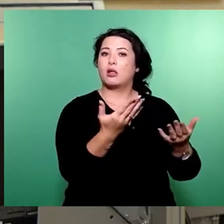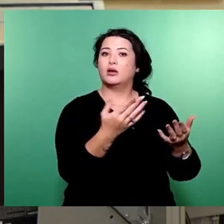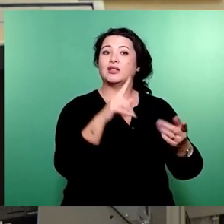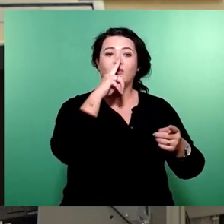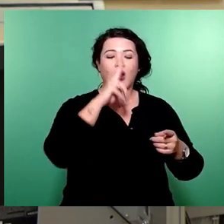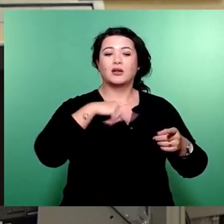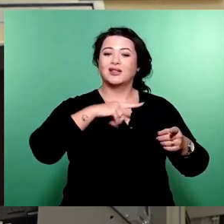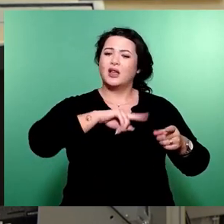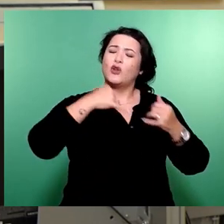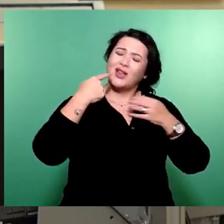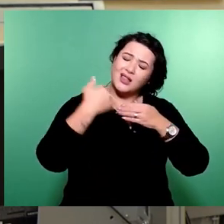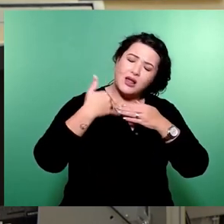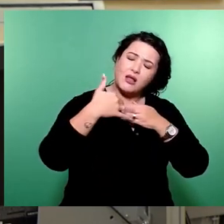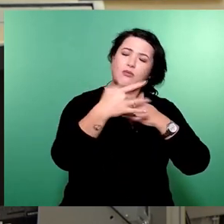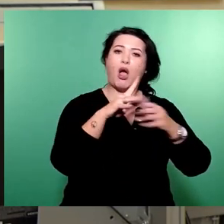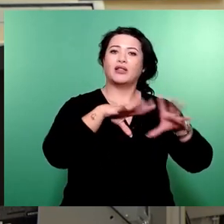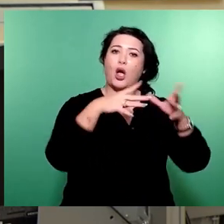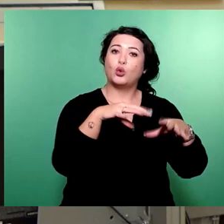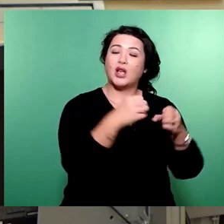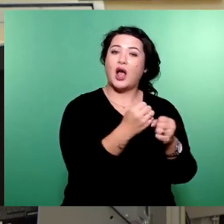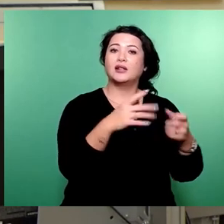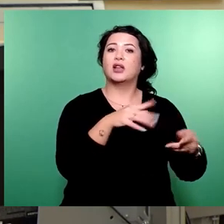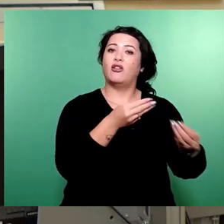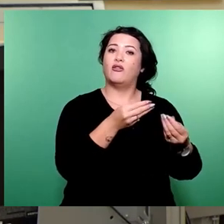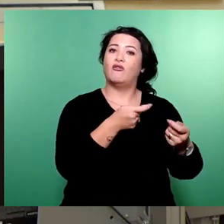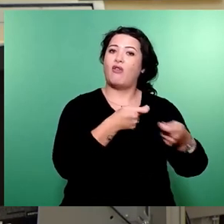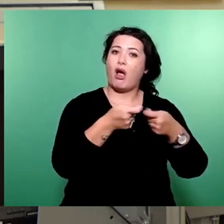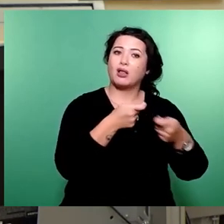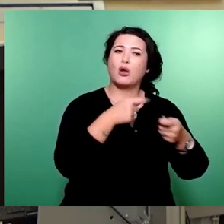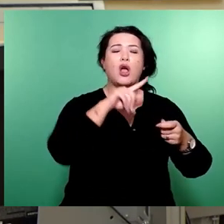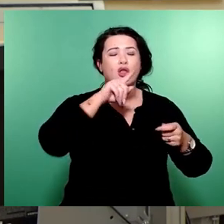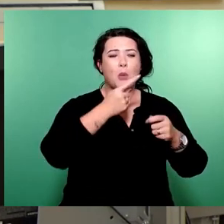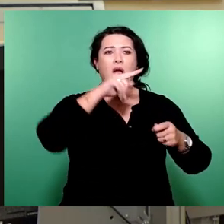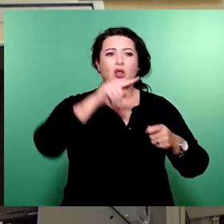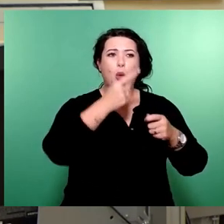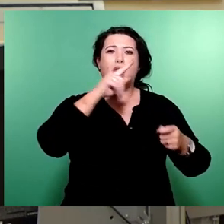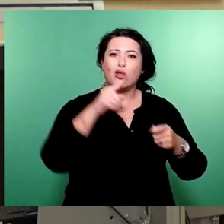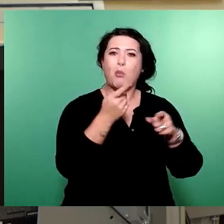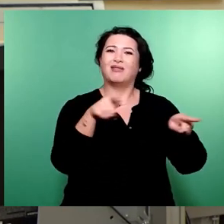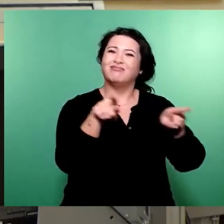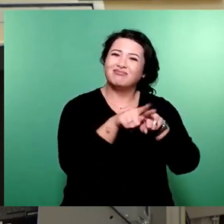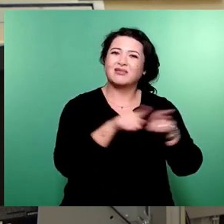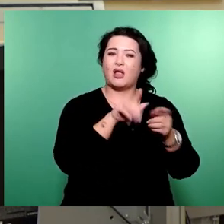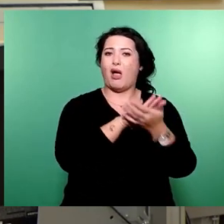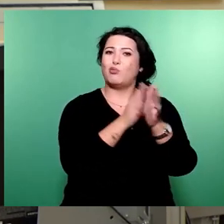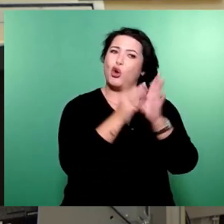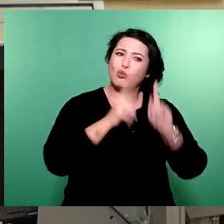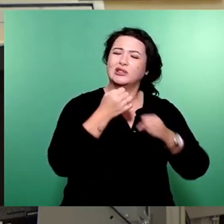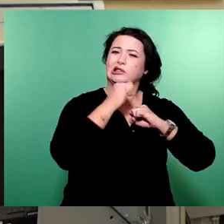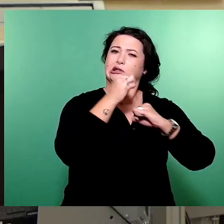Mal zu Mal immer wieder aufs Neue die gleichen Kürzungen herauskämpfen müssen. Aber ich denke, für heute